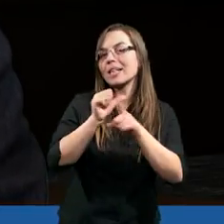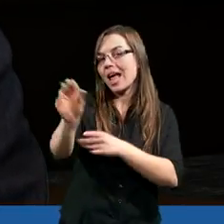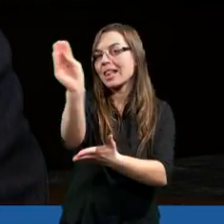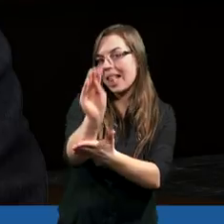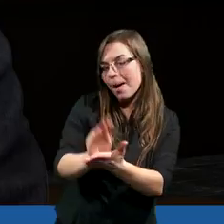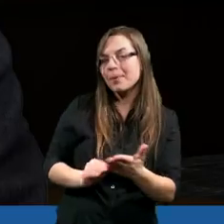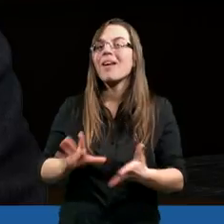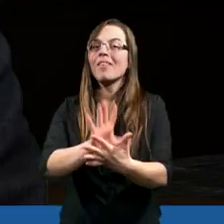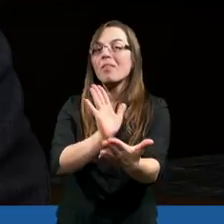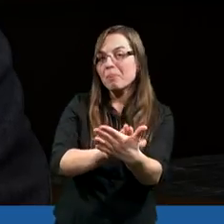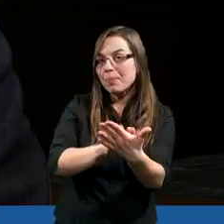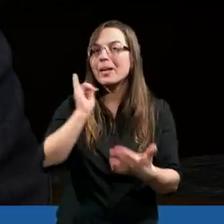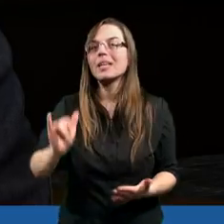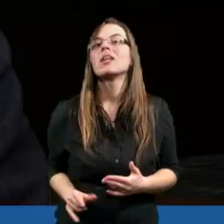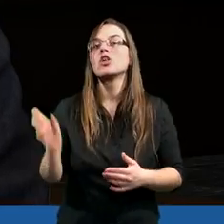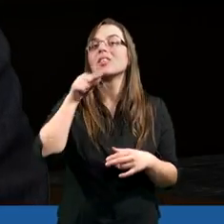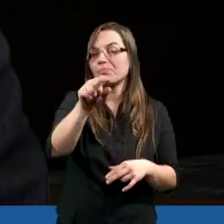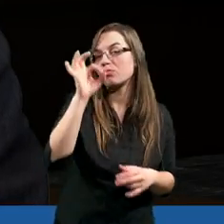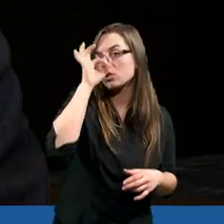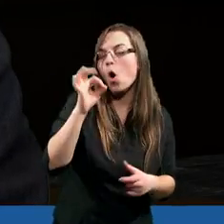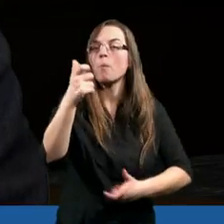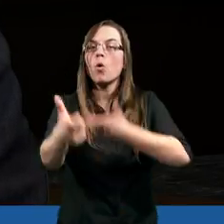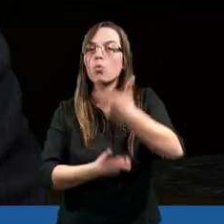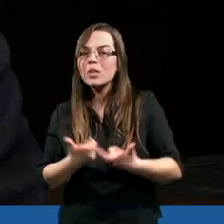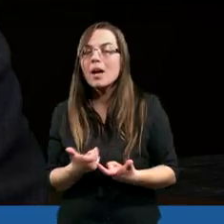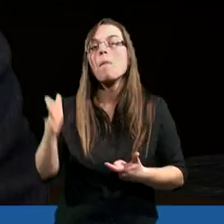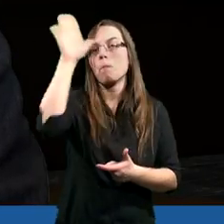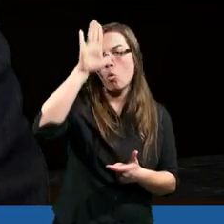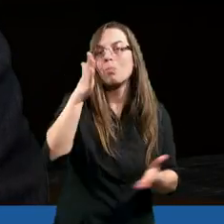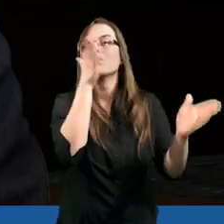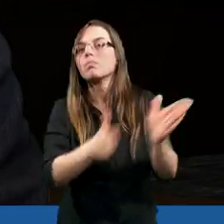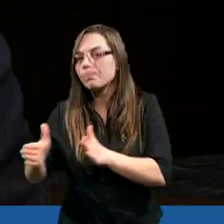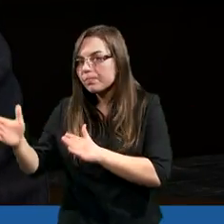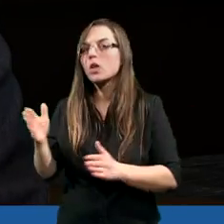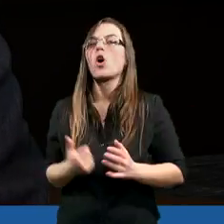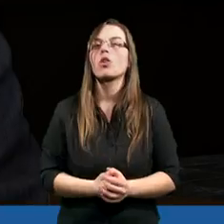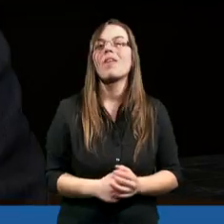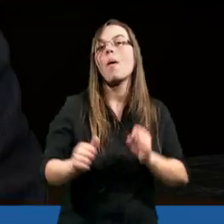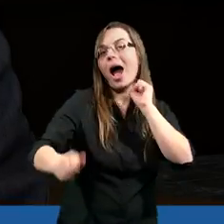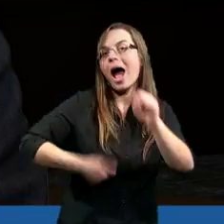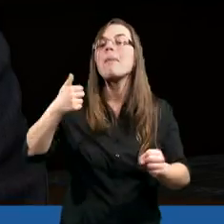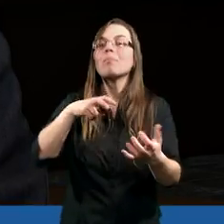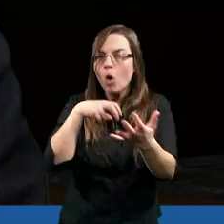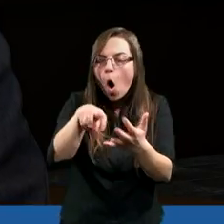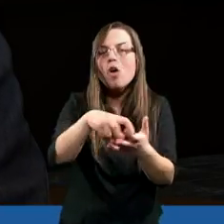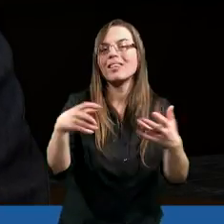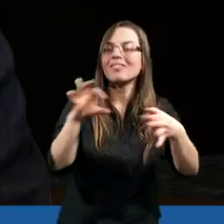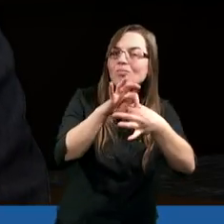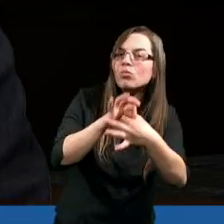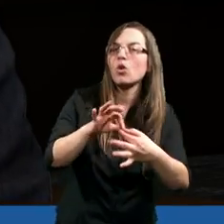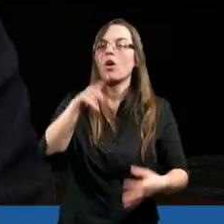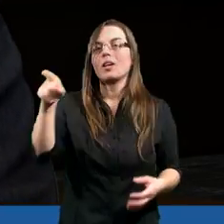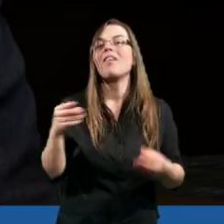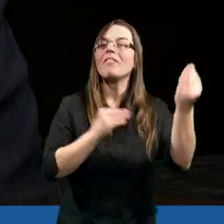jest napisane w Biblii, że te dobre uczynki Bóg przygotował, abyśmy w nich chodzili.